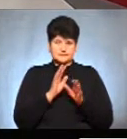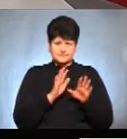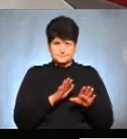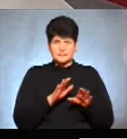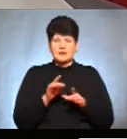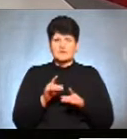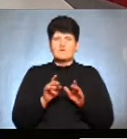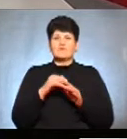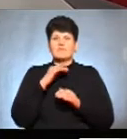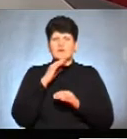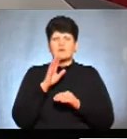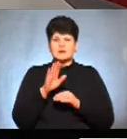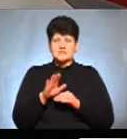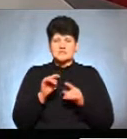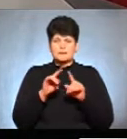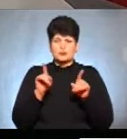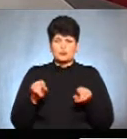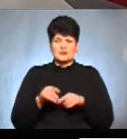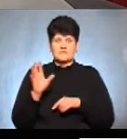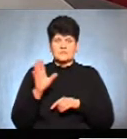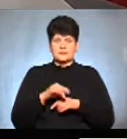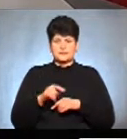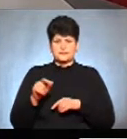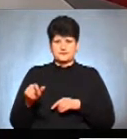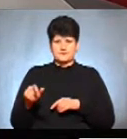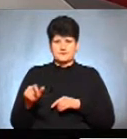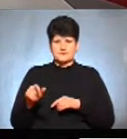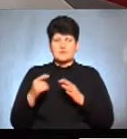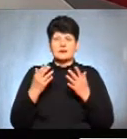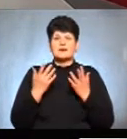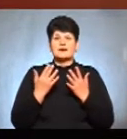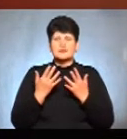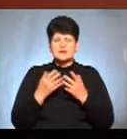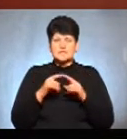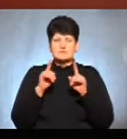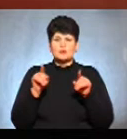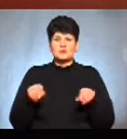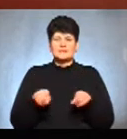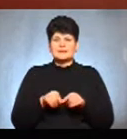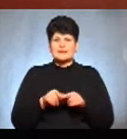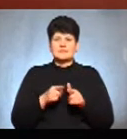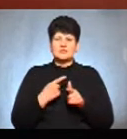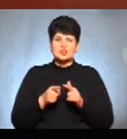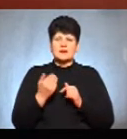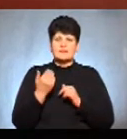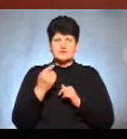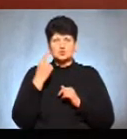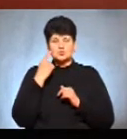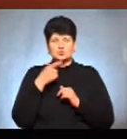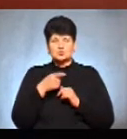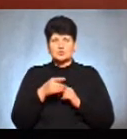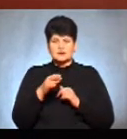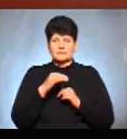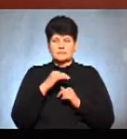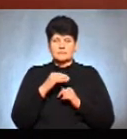вистачить бюлетні для всіх виборців. Але все ж таки кількість бюлетнів, чи, на вашу думку, їх все ж